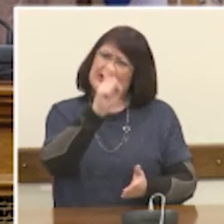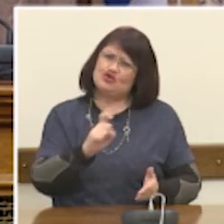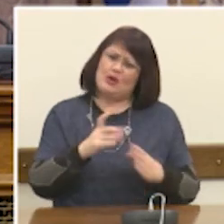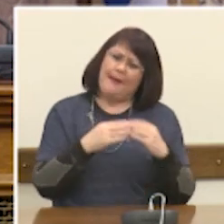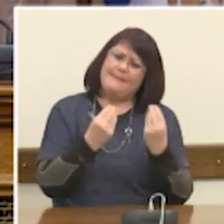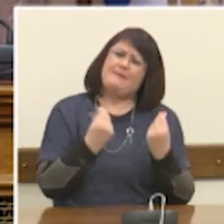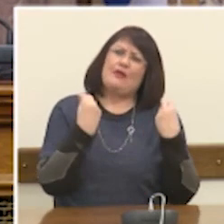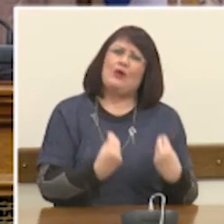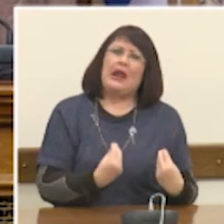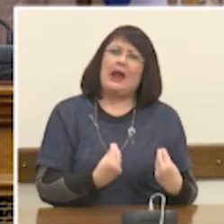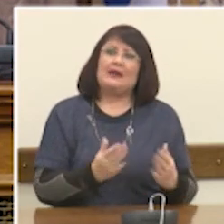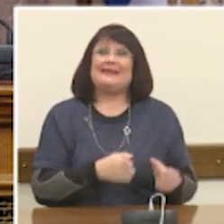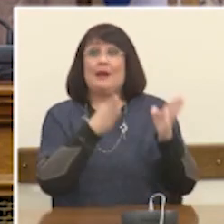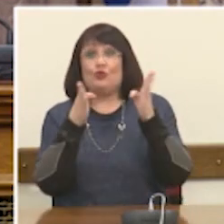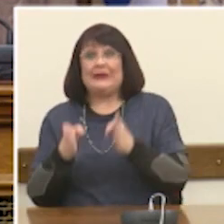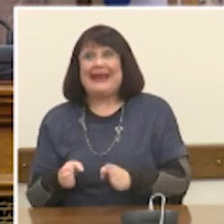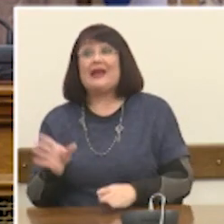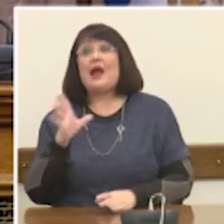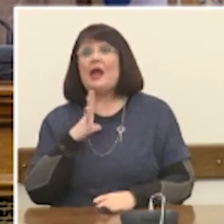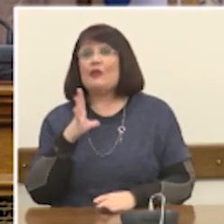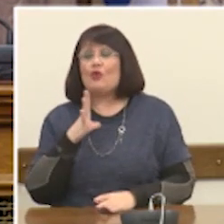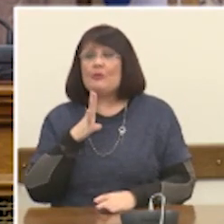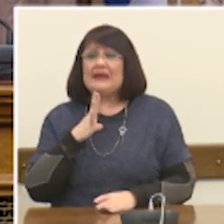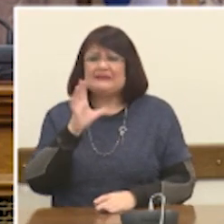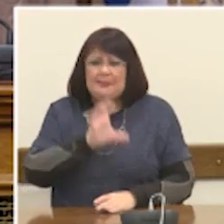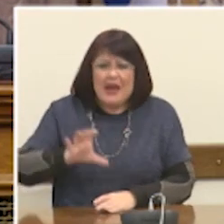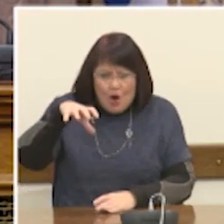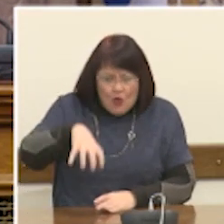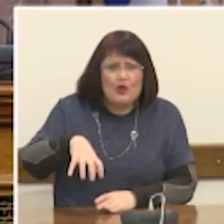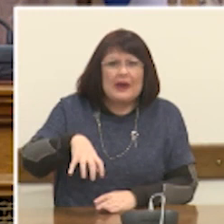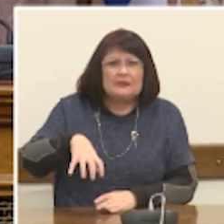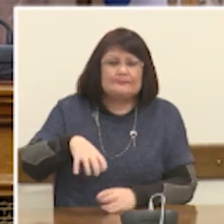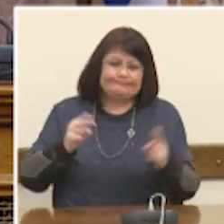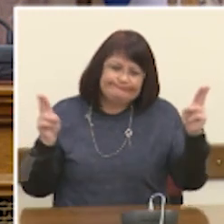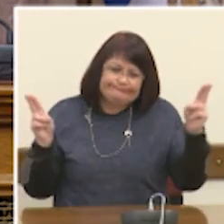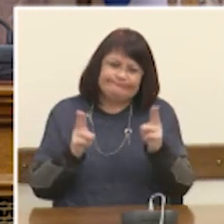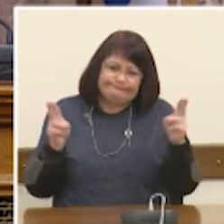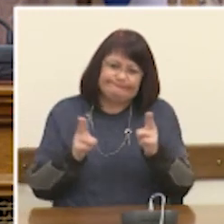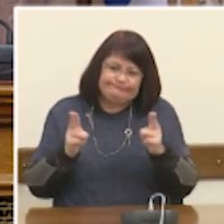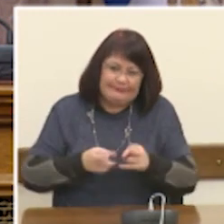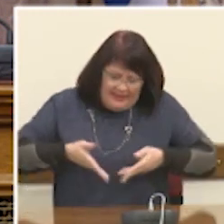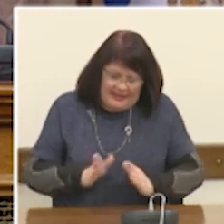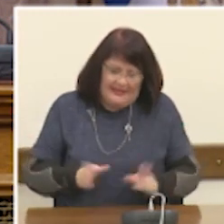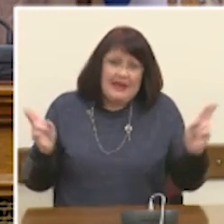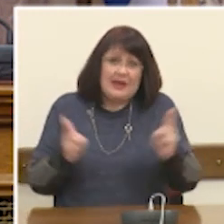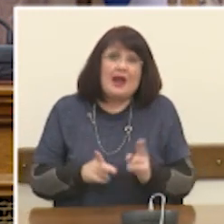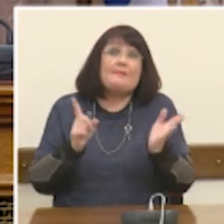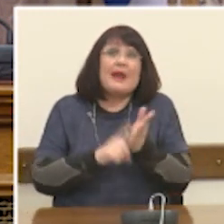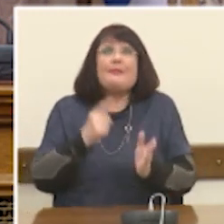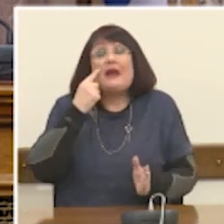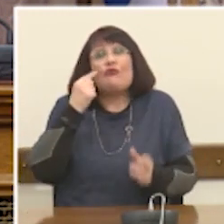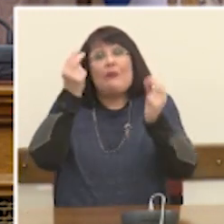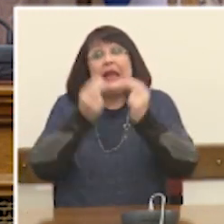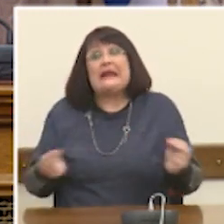τις προκλήσεις του ανθρώπινου δυναμικού σε μία χώρα η οποία συρρυκνώνεται, δεν μπορεί να μην απαντηθεί, τουλάχιστον δεν μπορεί να μην